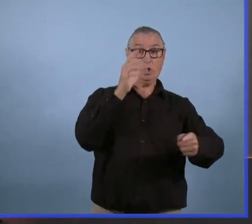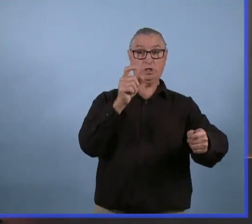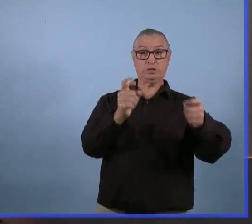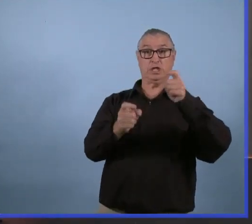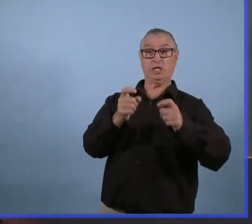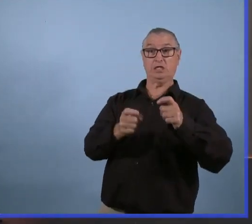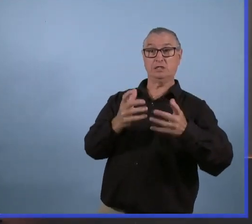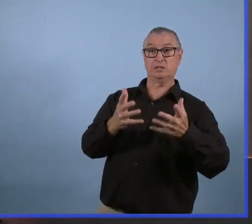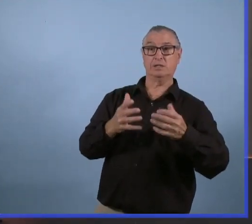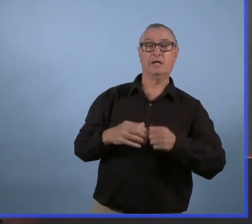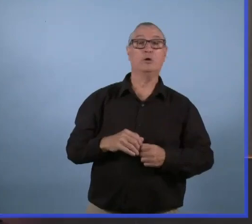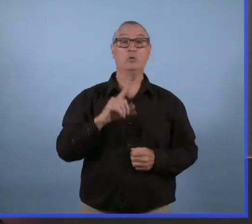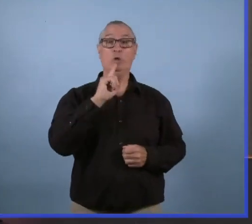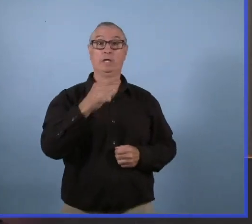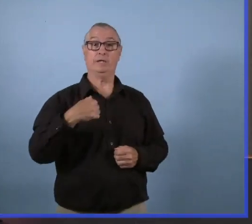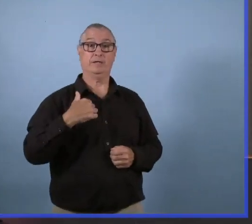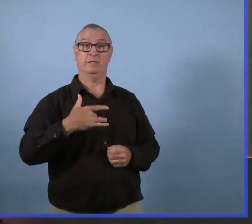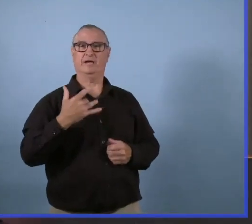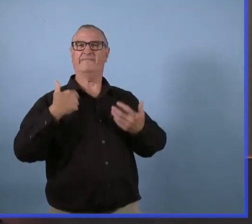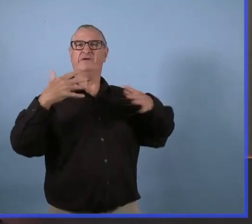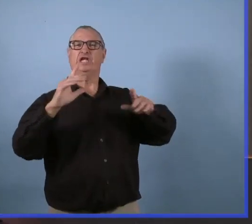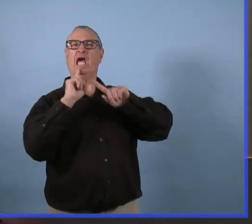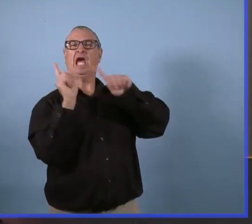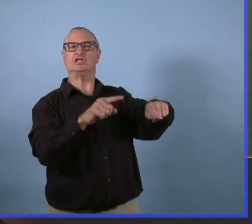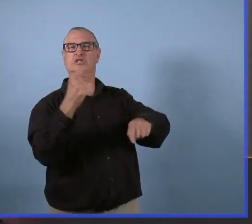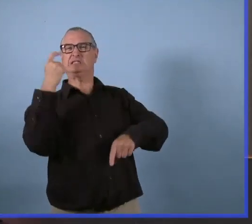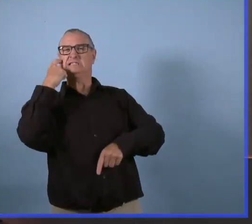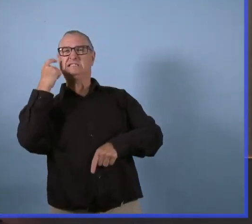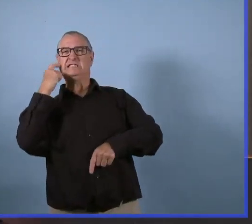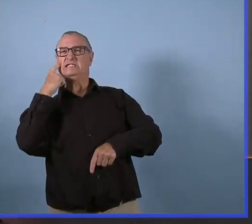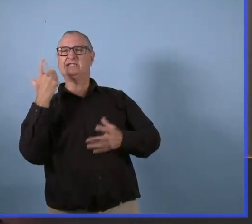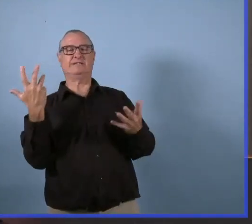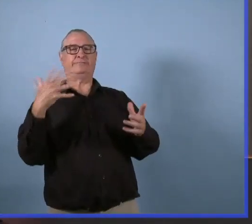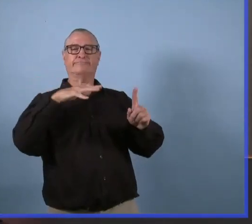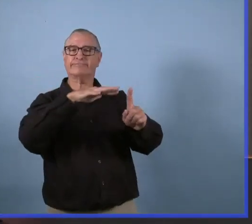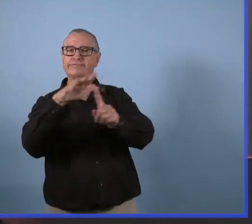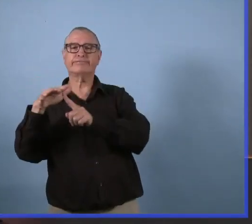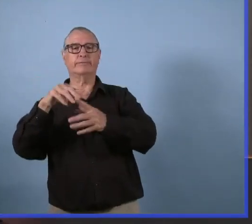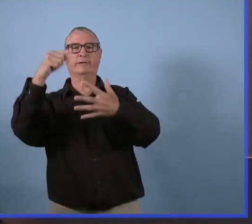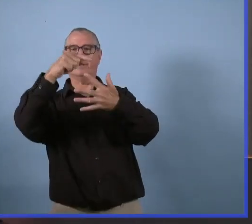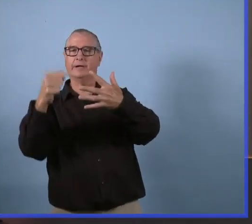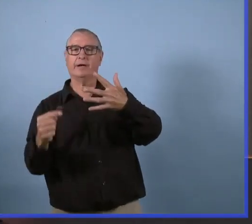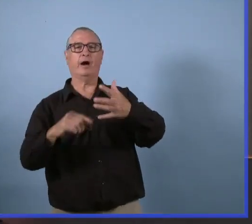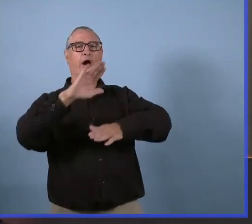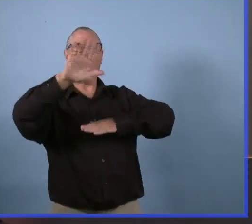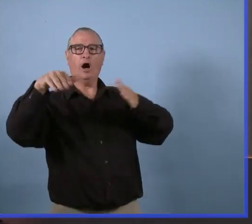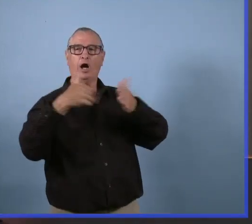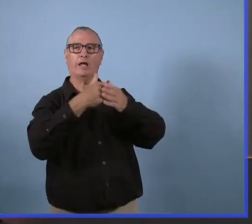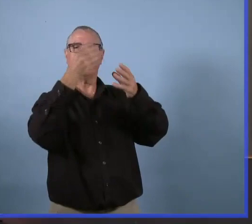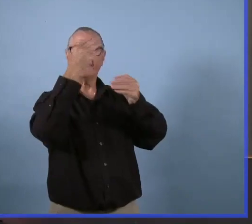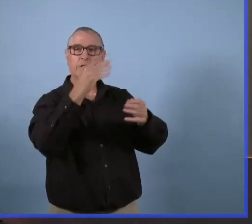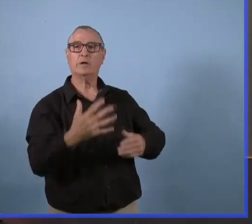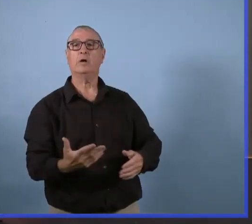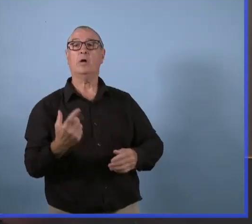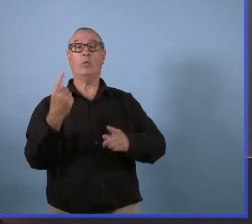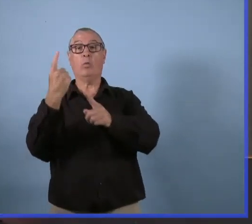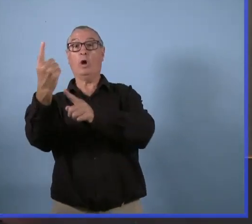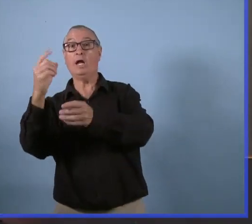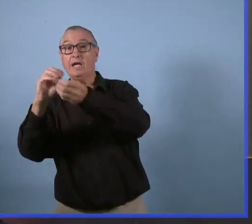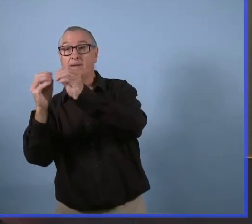Je pense que j'ai déjà répondu à cette question à quelques reprises, mais si on regarde les différentes variables, va prendre en considération le variant Delta.